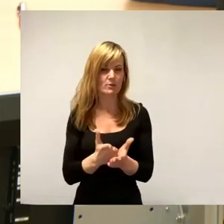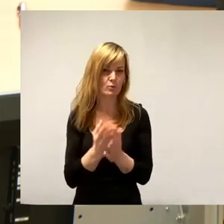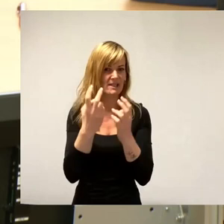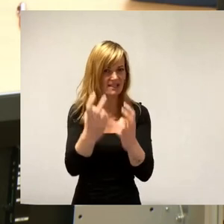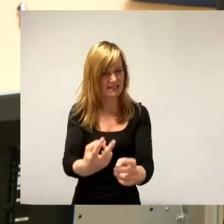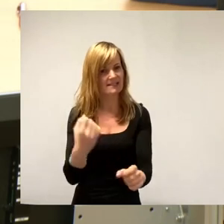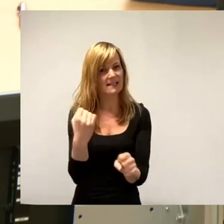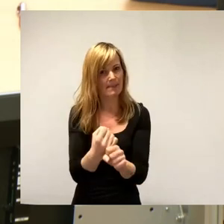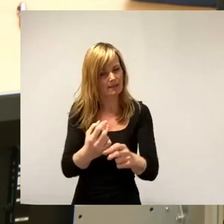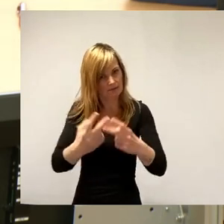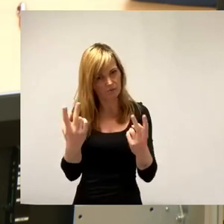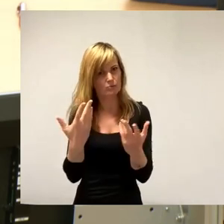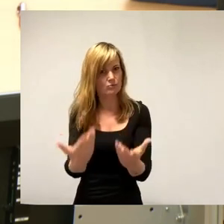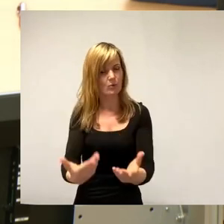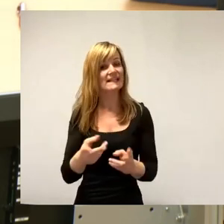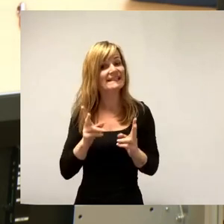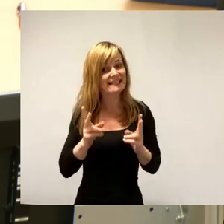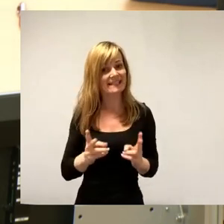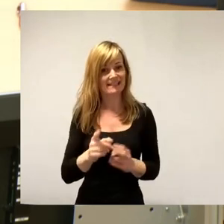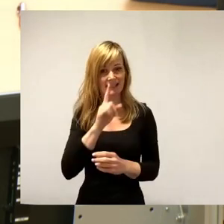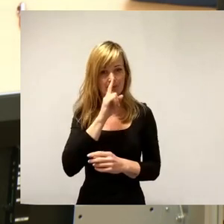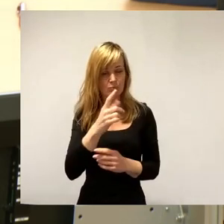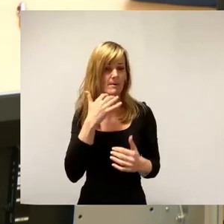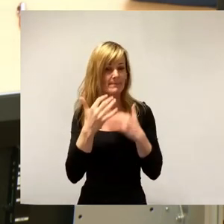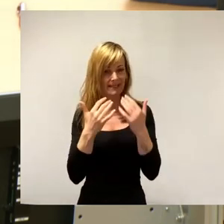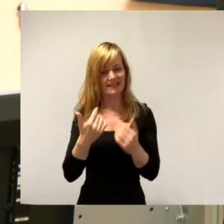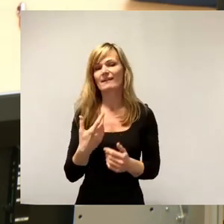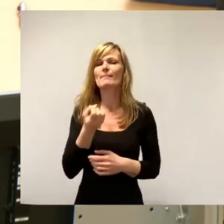Aber es ist auch wieder nur ein Bericht, der praktisch keine Konsequenzen hat.